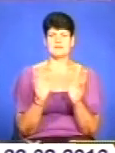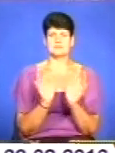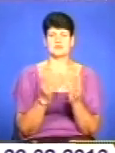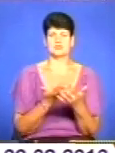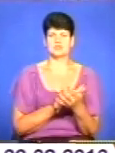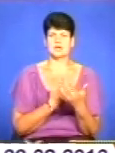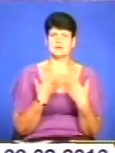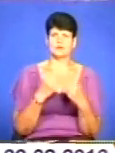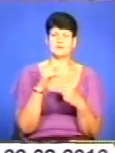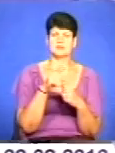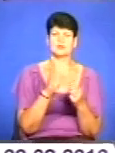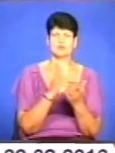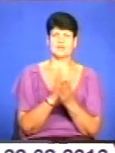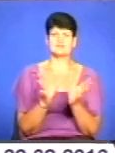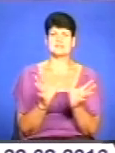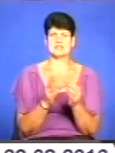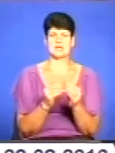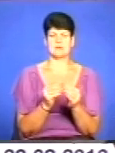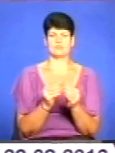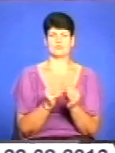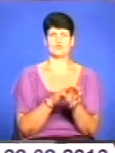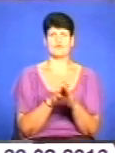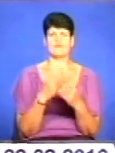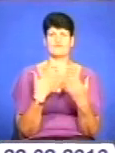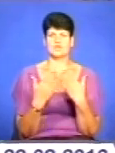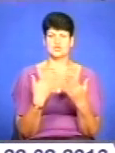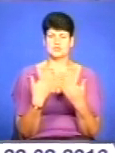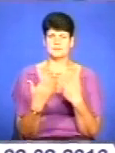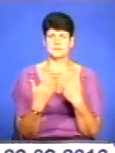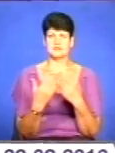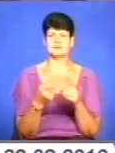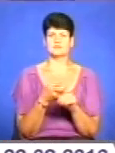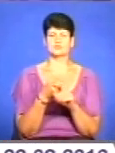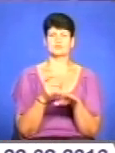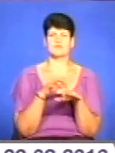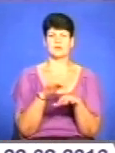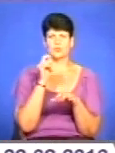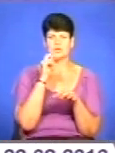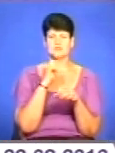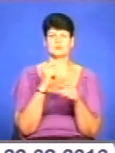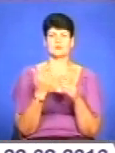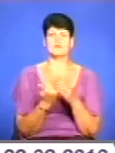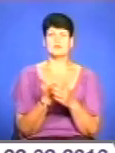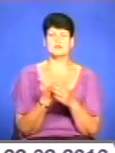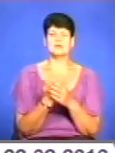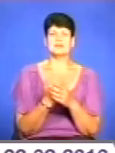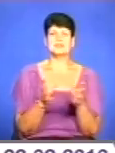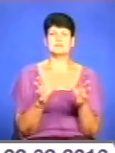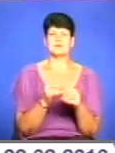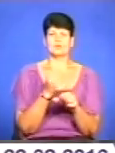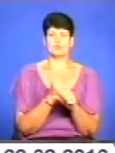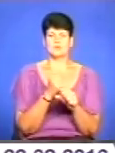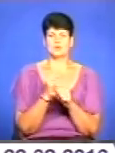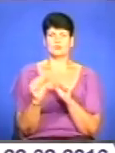хто є взаємовічливими на дорозі та дотримується правил. В рамках проведення всеукраїнського місячника безпеки дорожнього руху співробітники